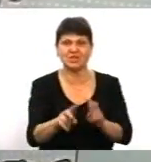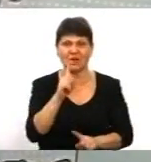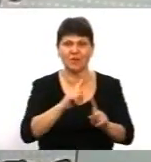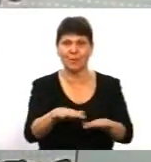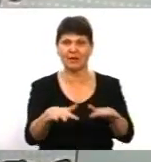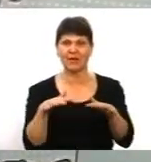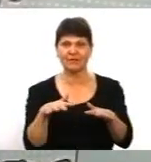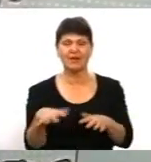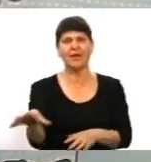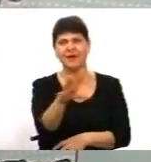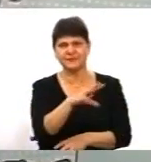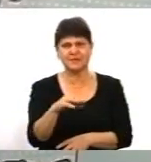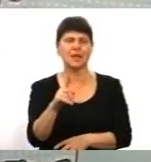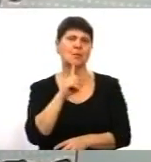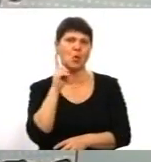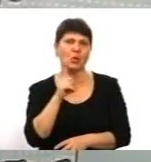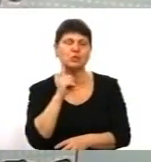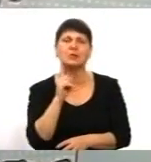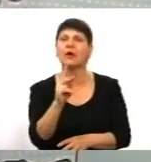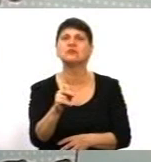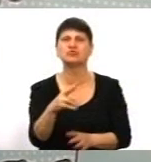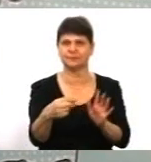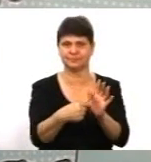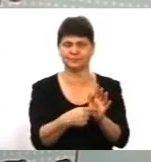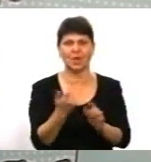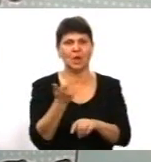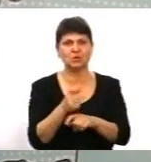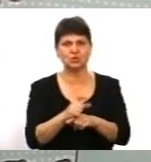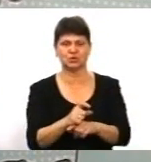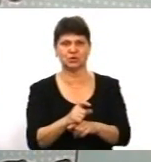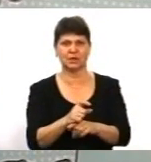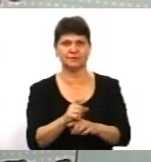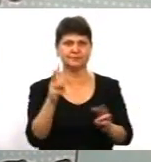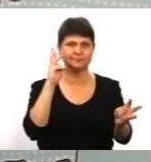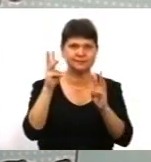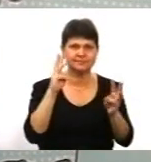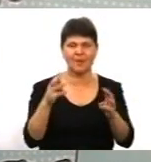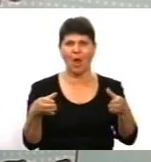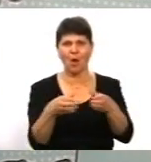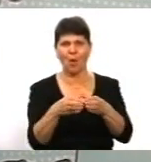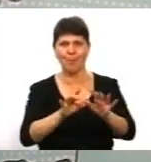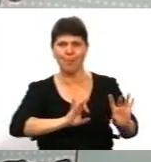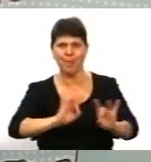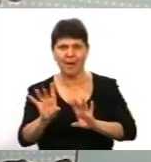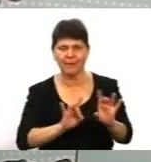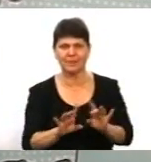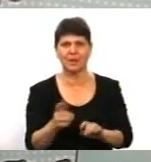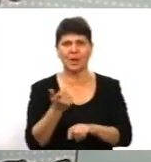молоді обличчя чим позначилися? Ну, дуже шумними піар-кампаніями, дуже шумними такими